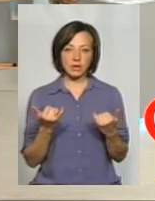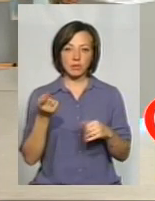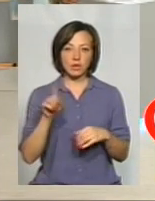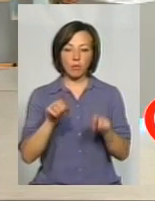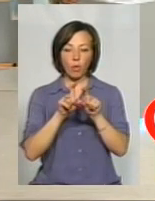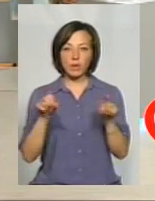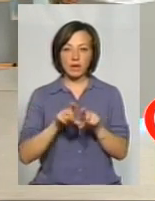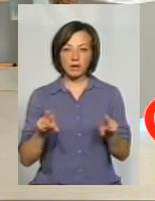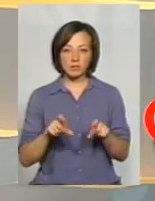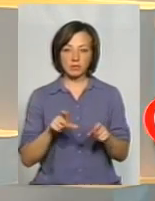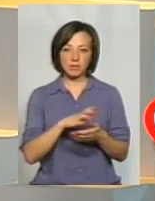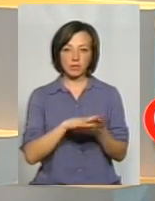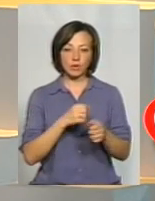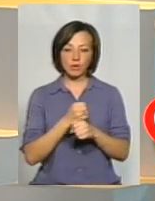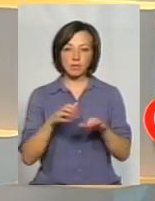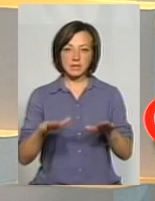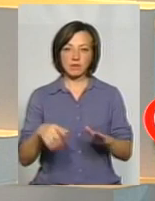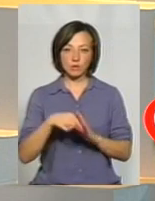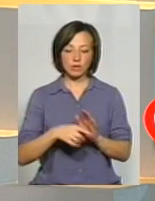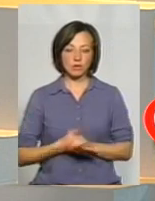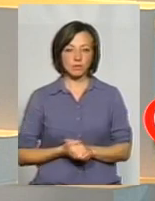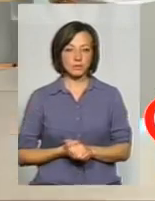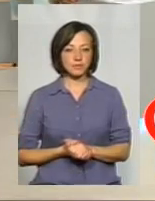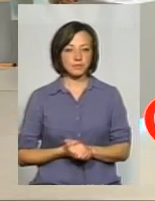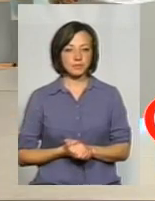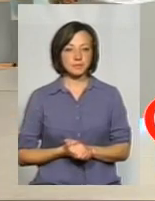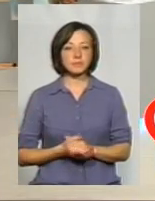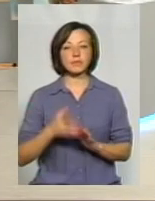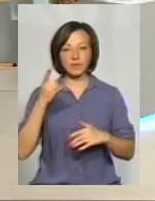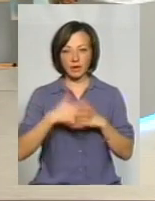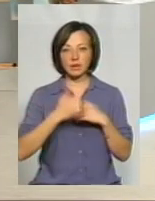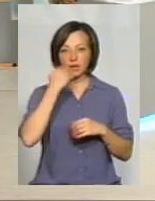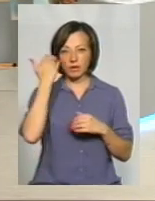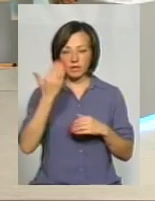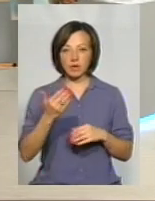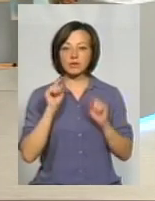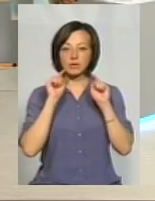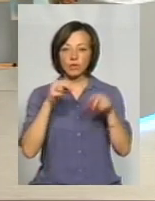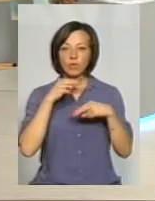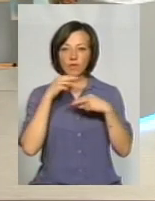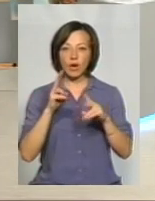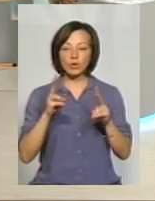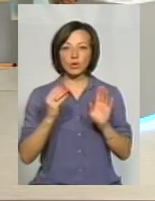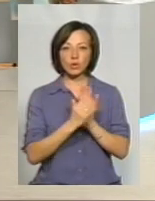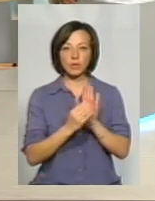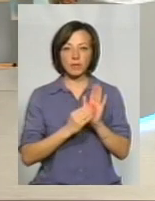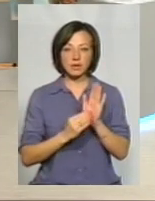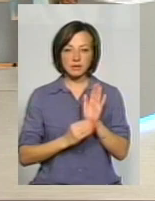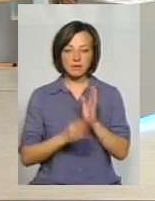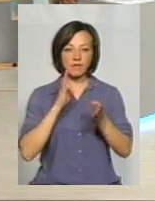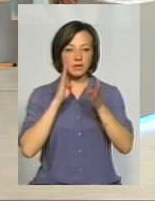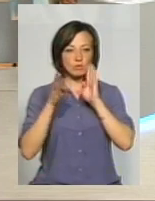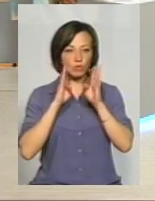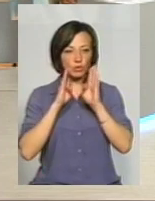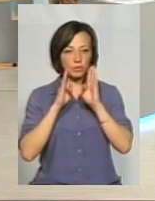об'єктам, які сьогодні працюють на дорогах місцевого значення. Розуміло. Дякую вам. І час приділити увагу тим, хто дописує нам у мережі